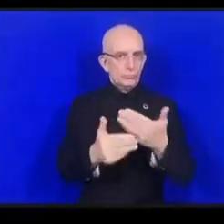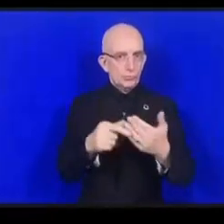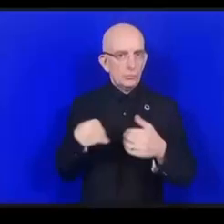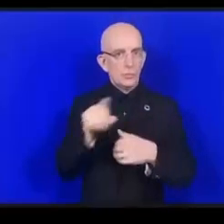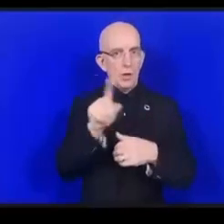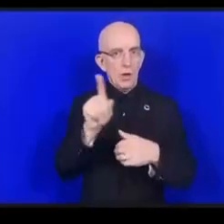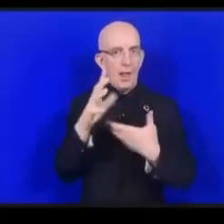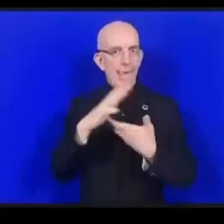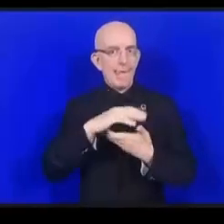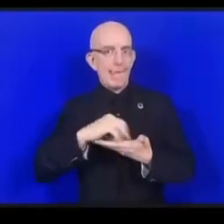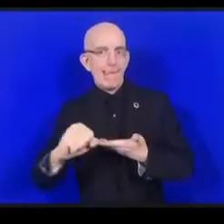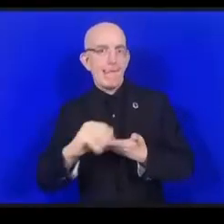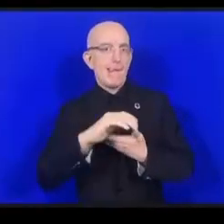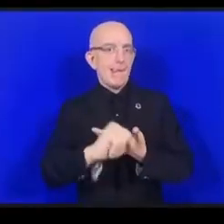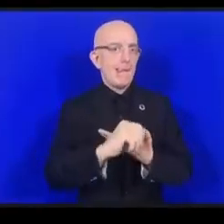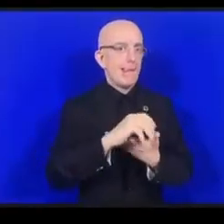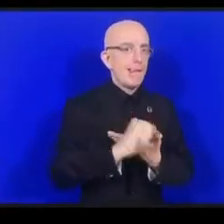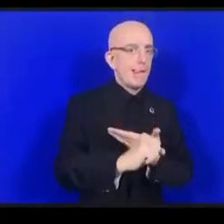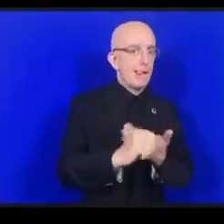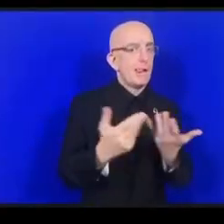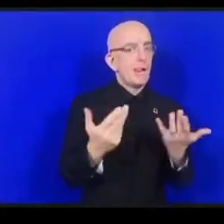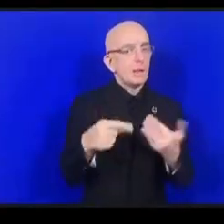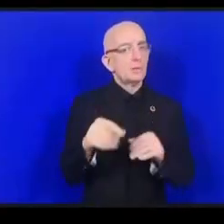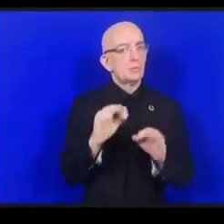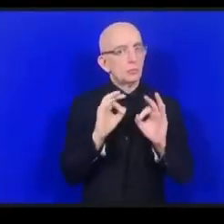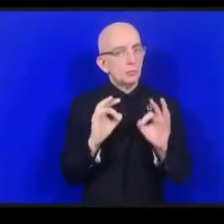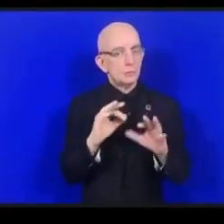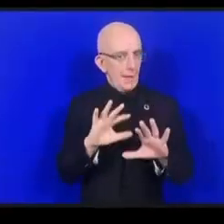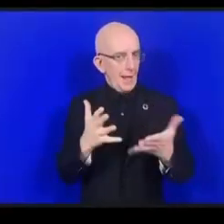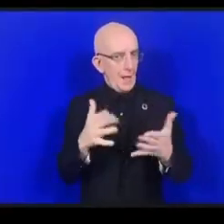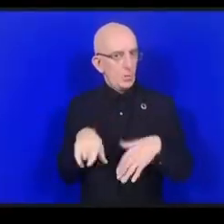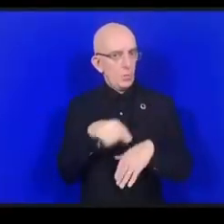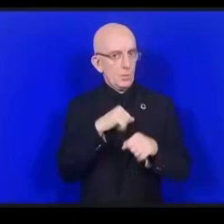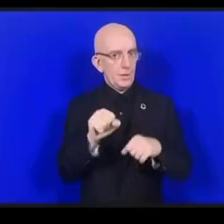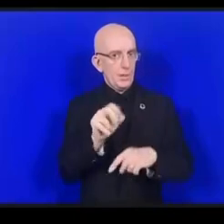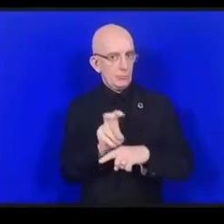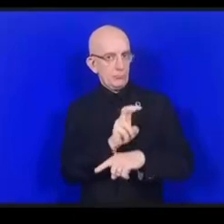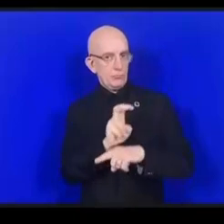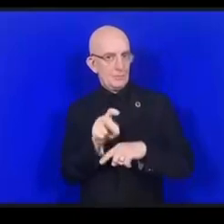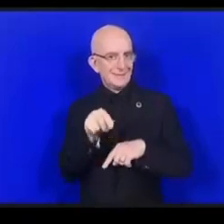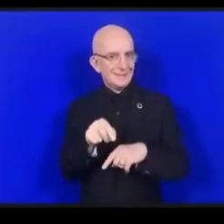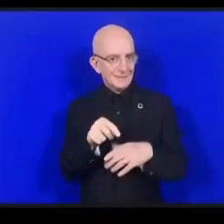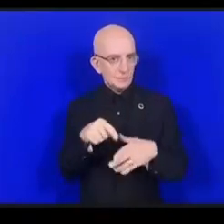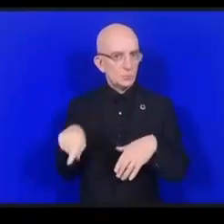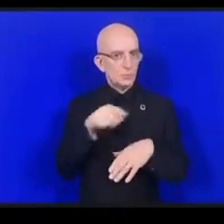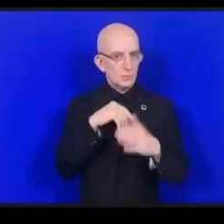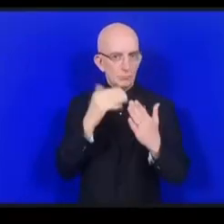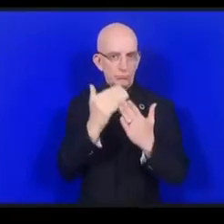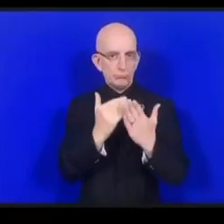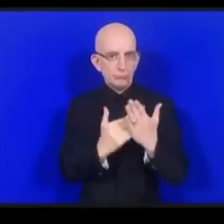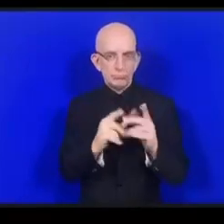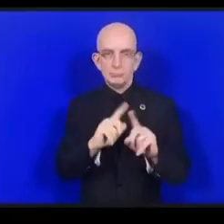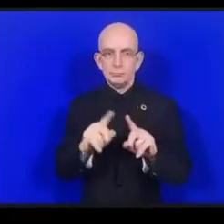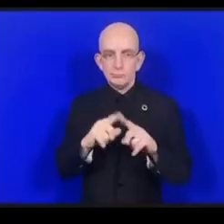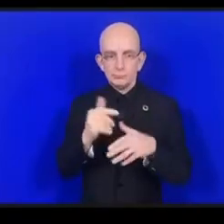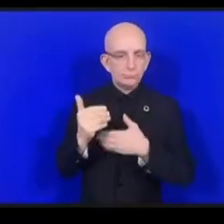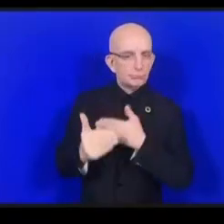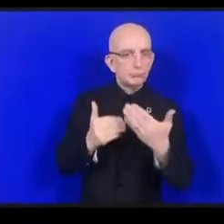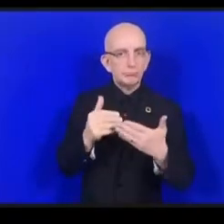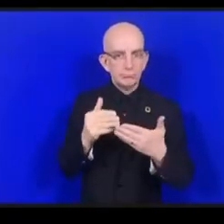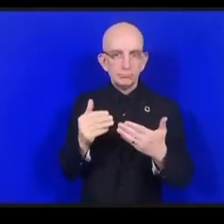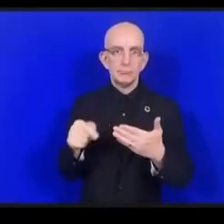نفعل ذلك إذن هناك عدد من الأمور التي تجمع البيانات بشأنها